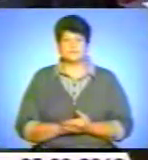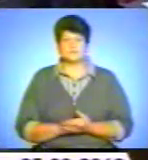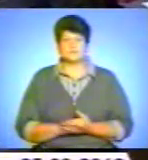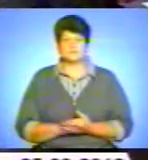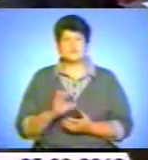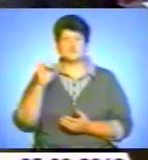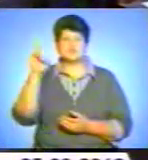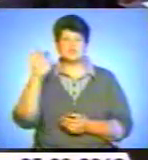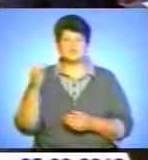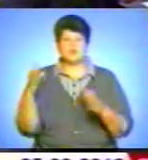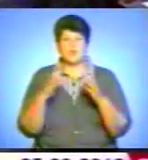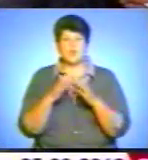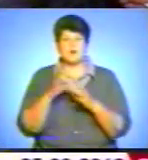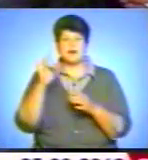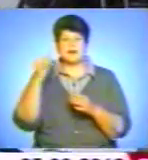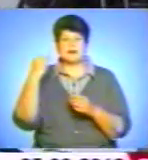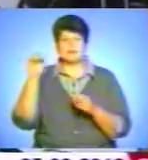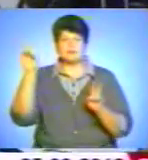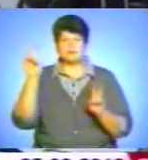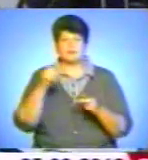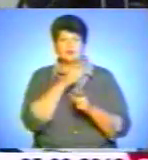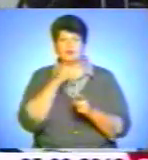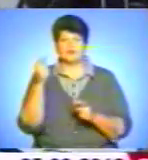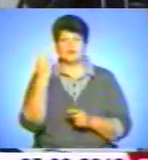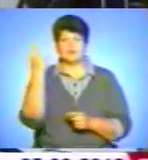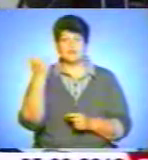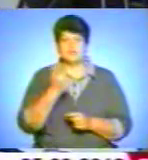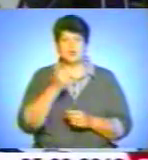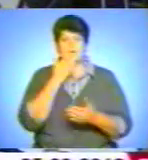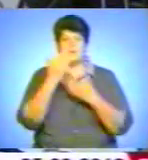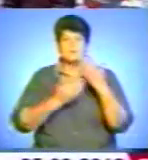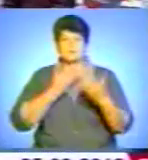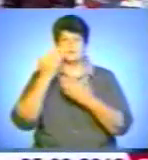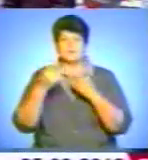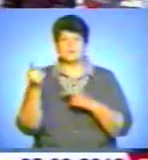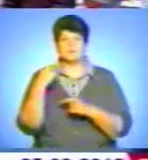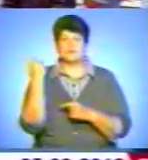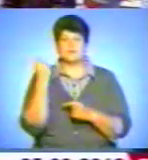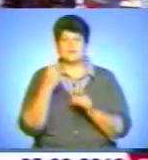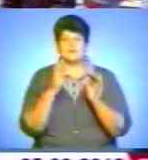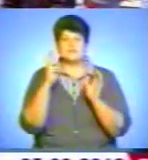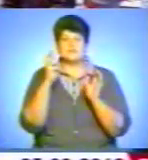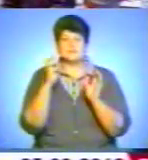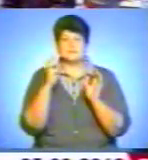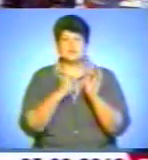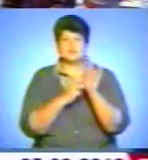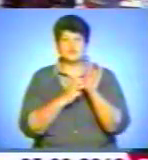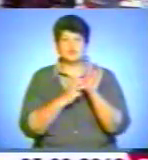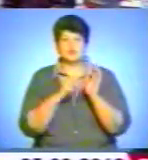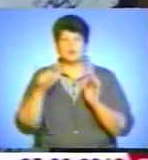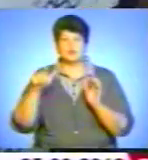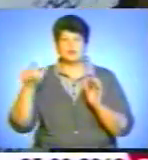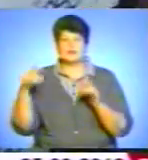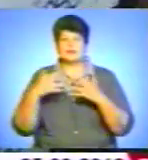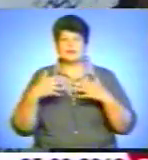Соціологічна група «Рейтинг» впродовж майже двотижневого дослідження опитала у Тернопільській області 800 респондентів різної статі